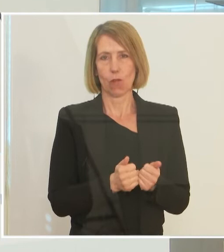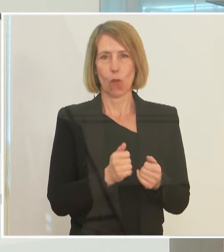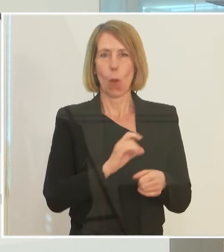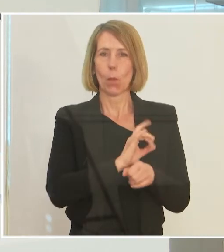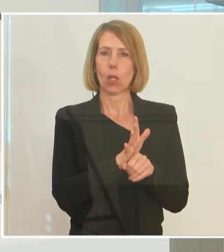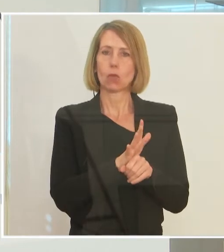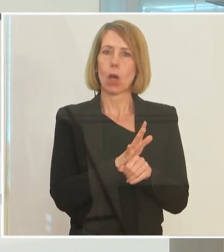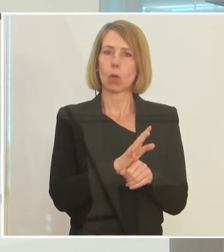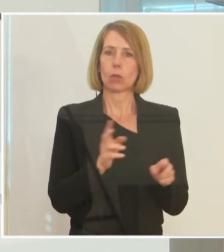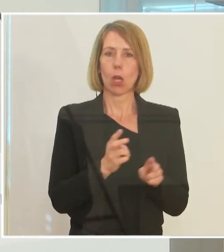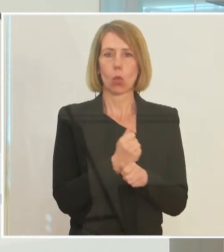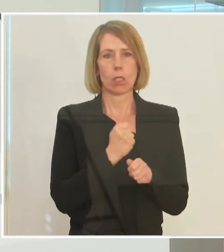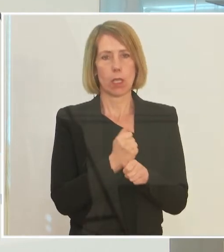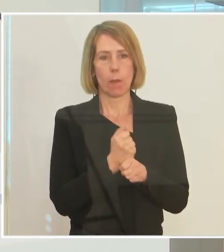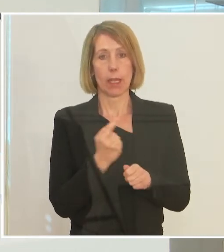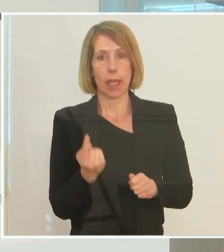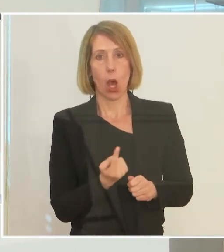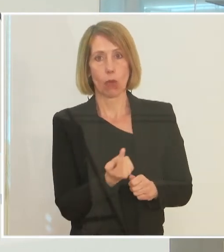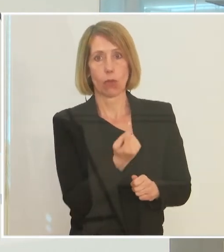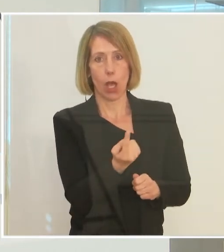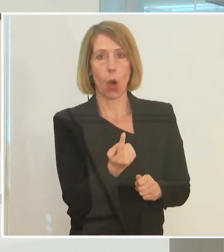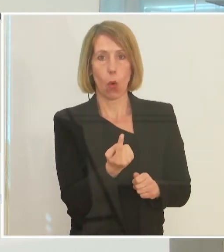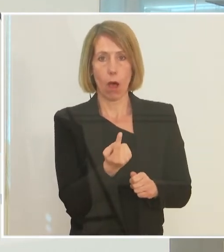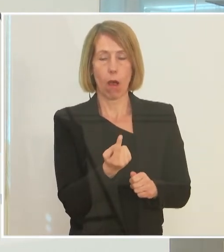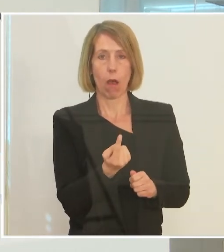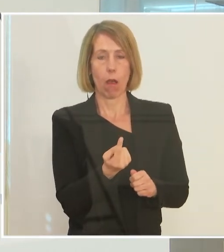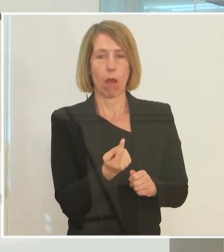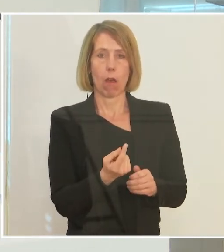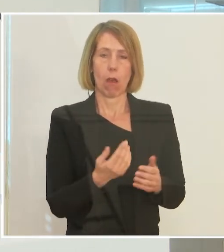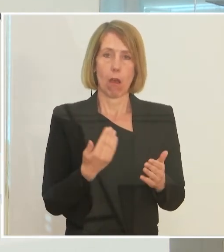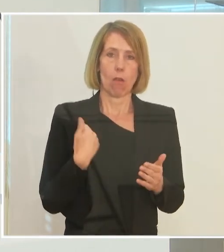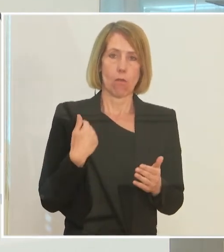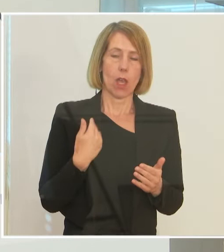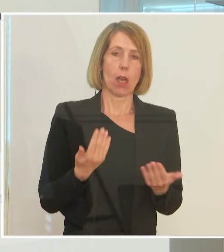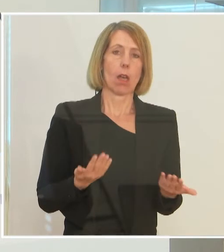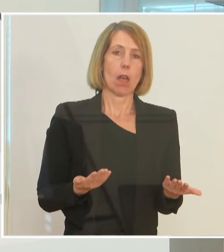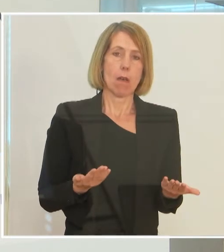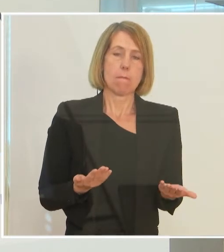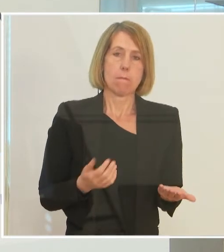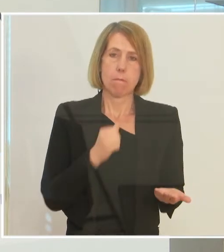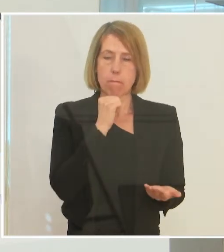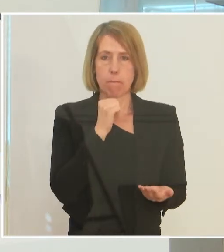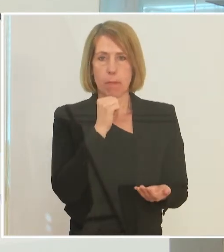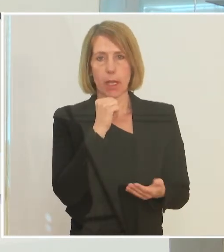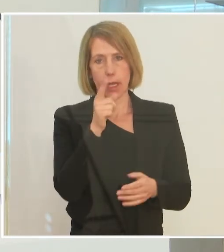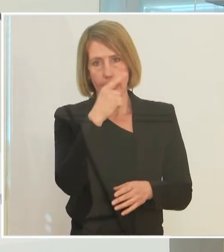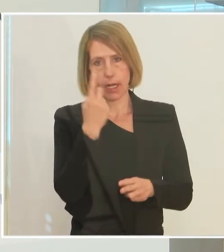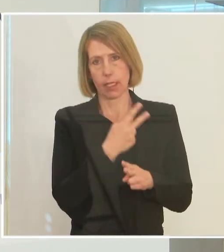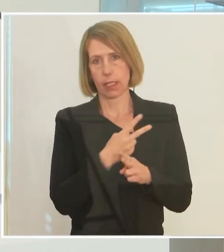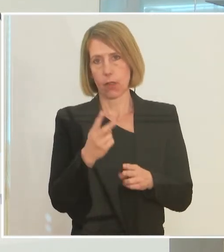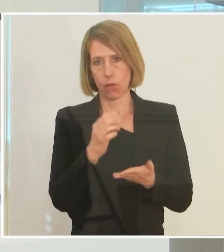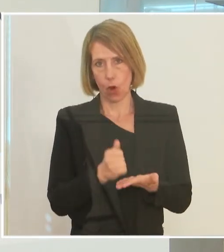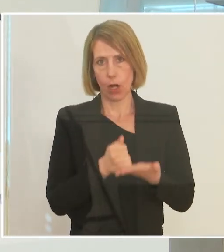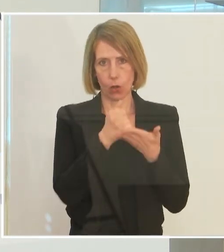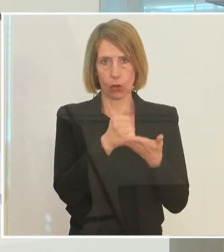-Kurzarbeit eben auf Dauer sozusagen keine sinnvolle Unterstützung, weil